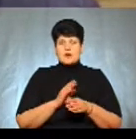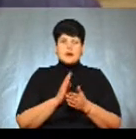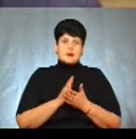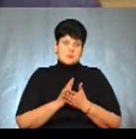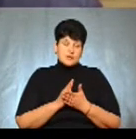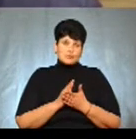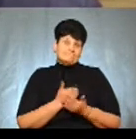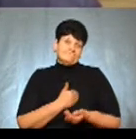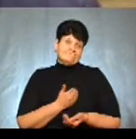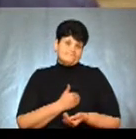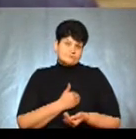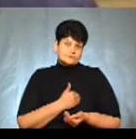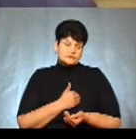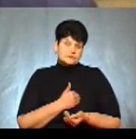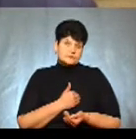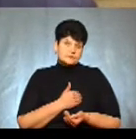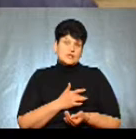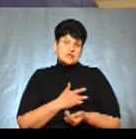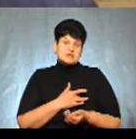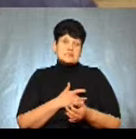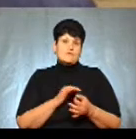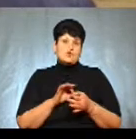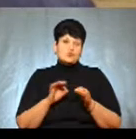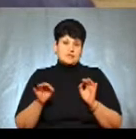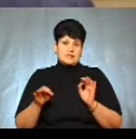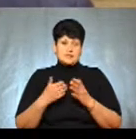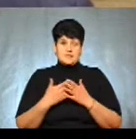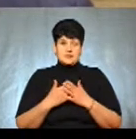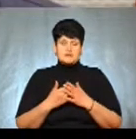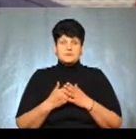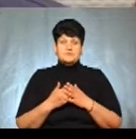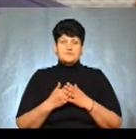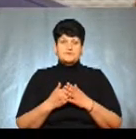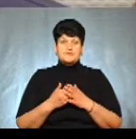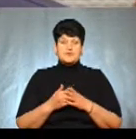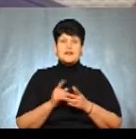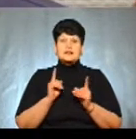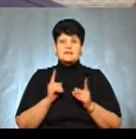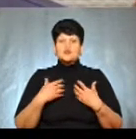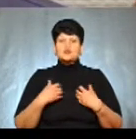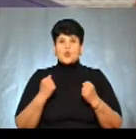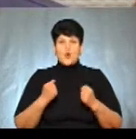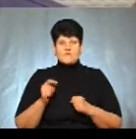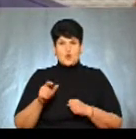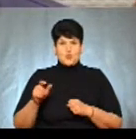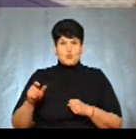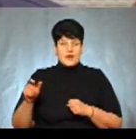мають певні схильності до серцево-судинних насамперед захворювань. Навіть у здорових людей